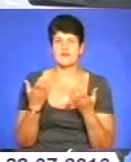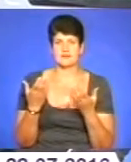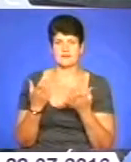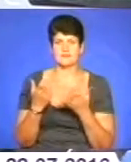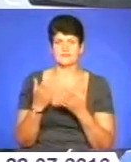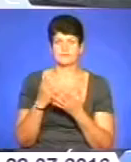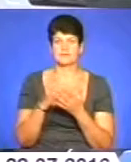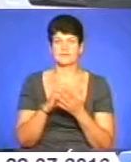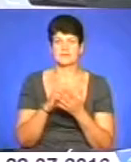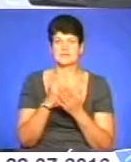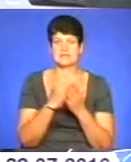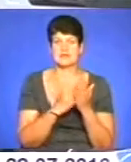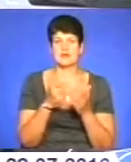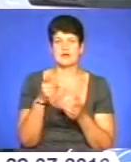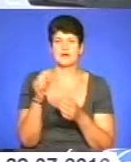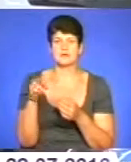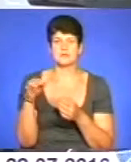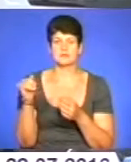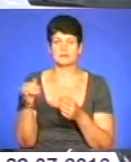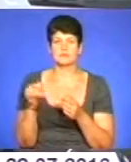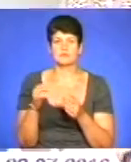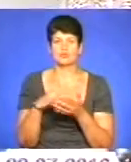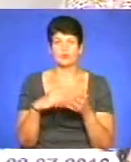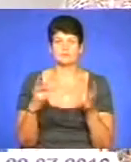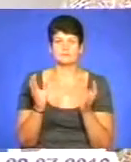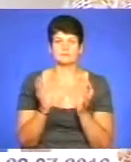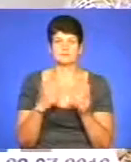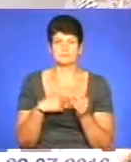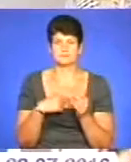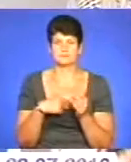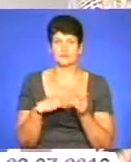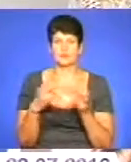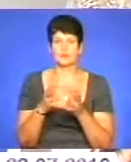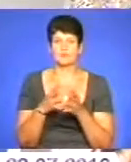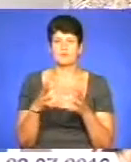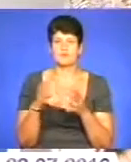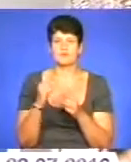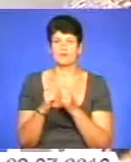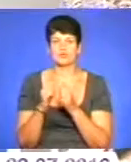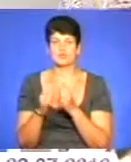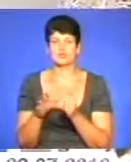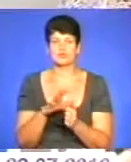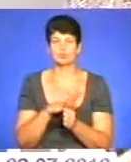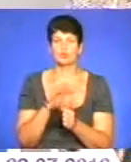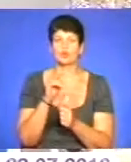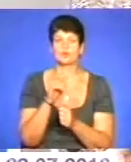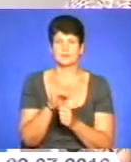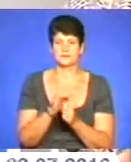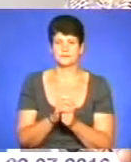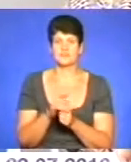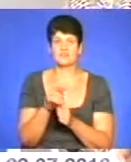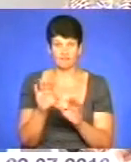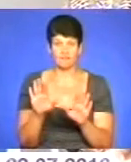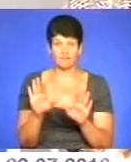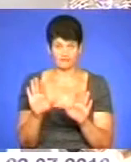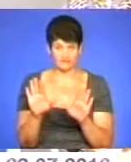на даний момент. І, в подальшому, берегти себе. Пажно, щоб побільше і потасіше було. Ви б подкову